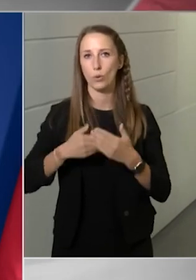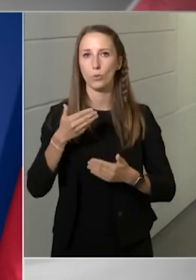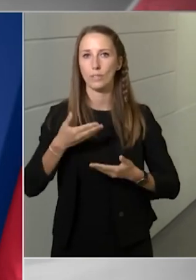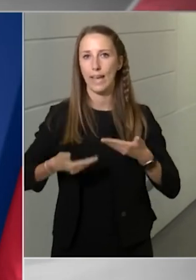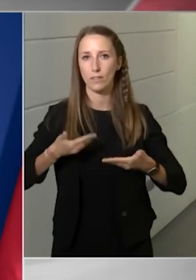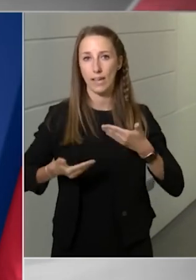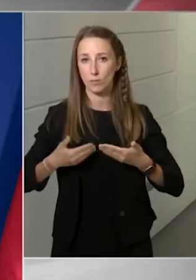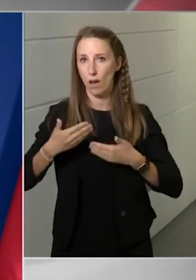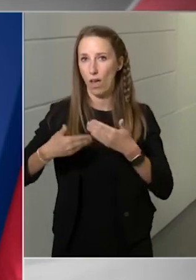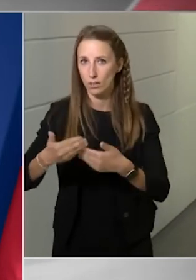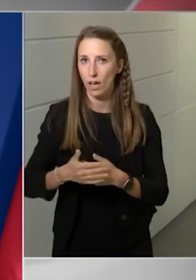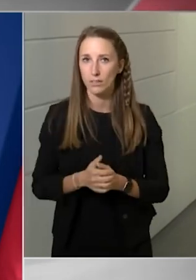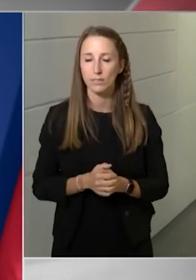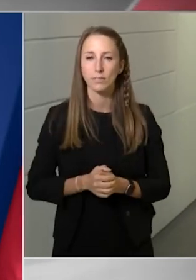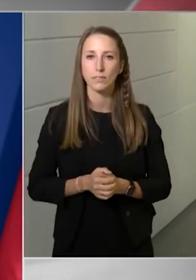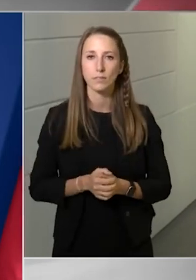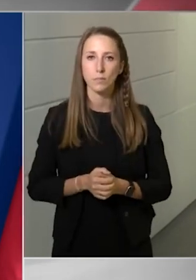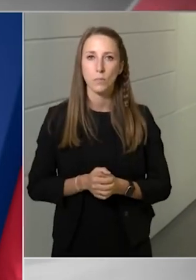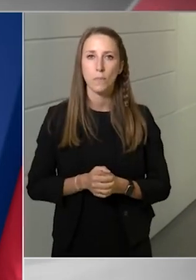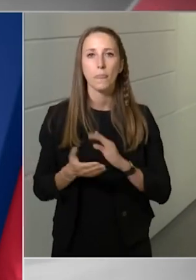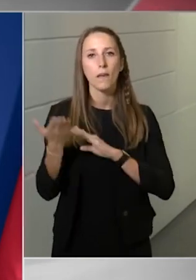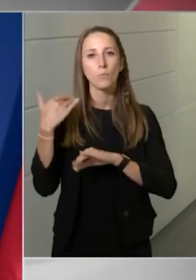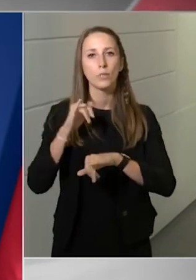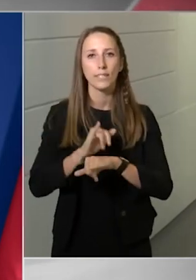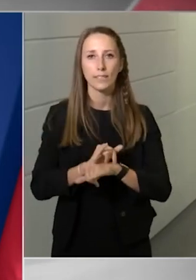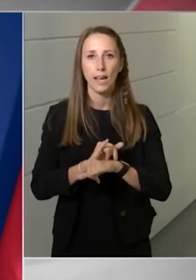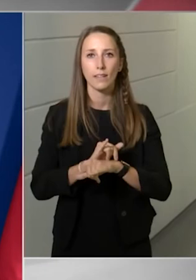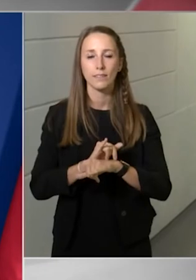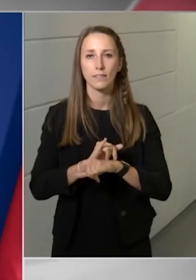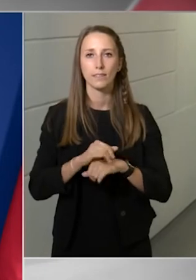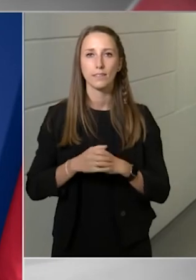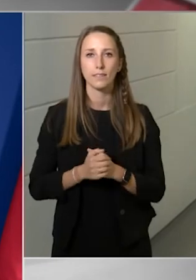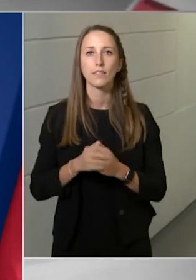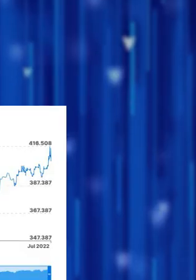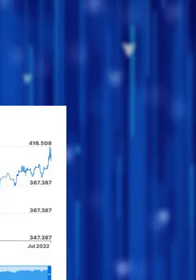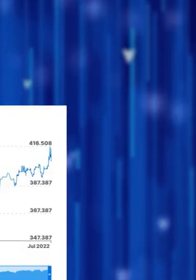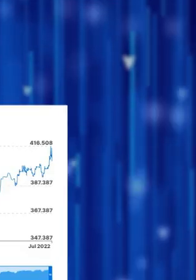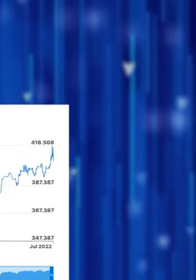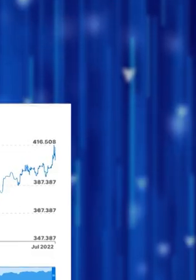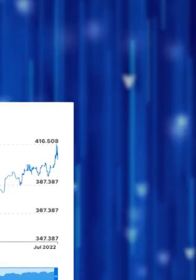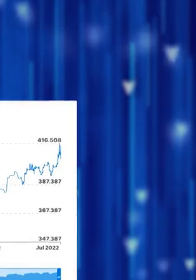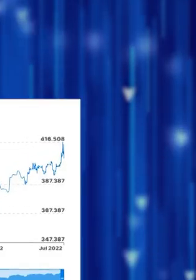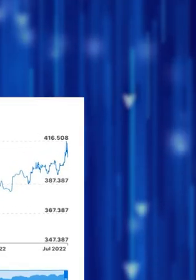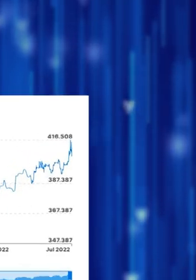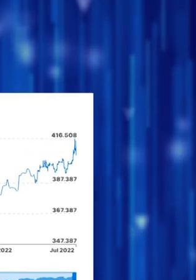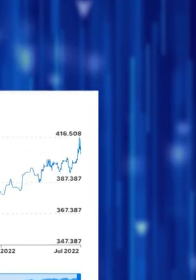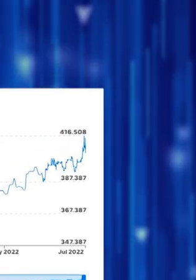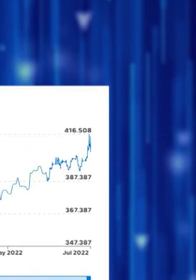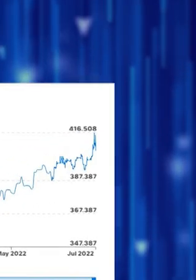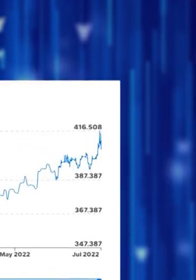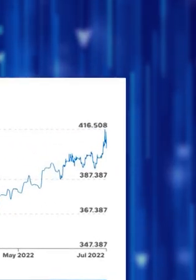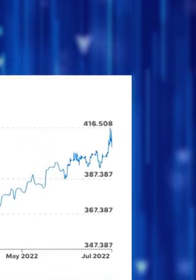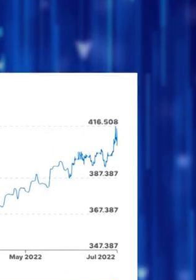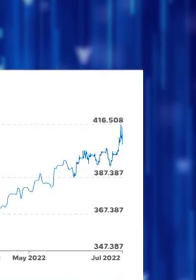de megalopozott gyanút nem látnak. Az is elhangzott, hogy Magyarország magas energiakitetsége, valamint a környező országokkénál magasabb